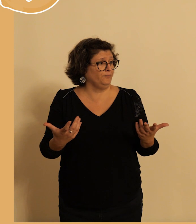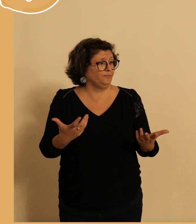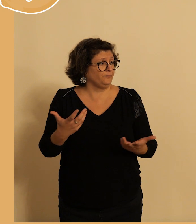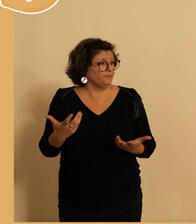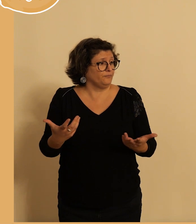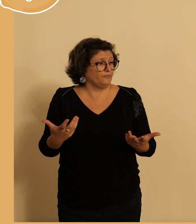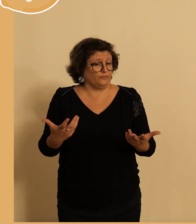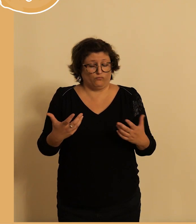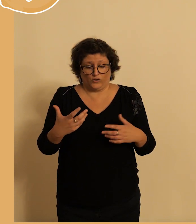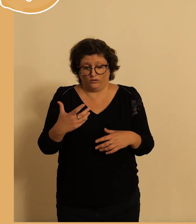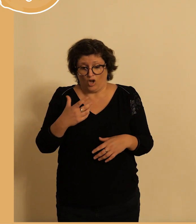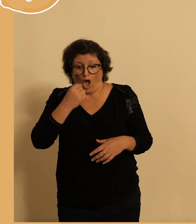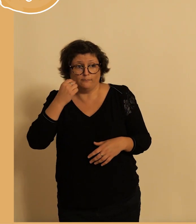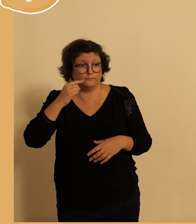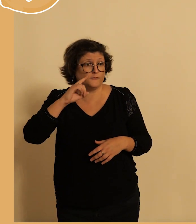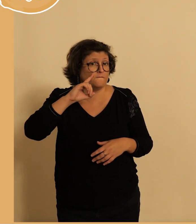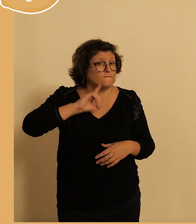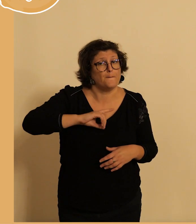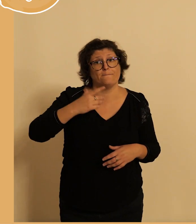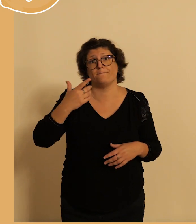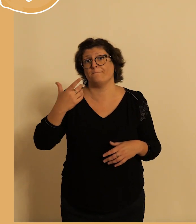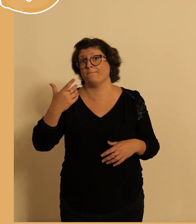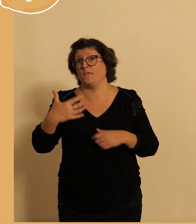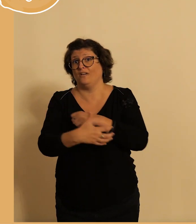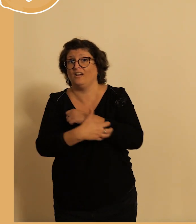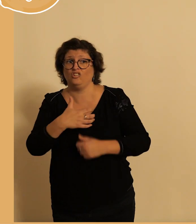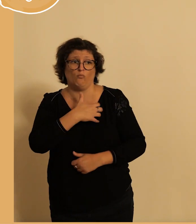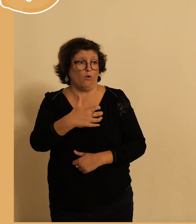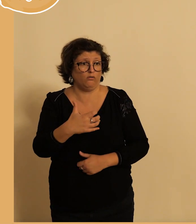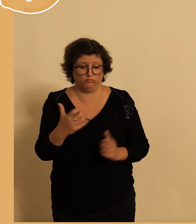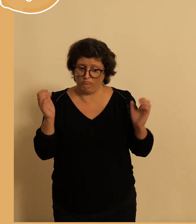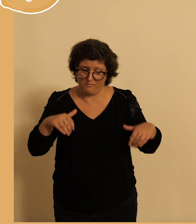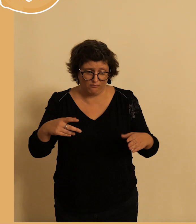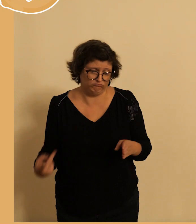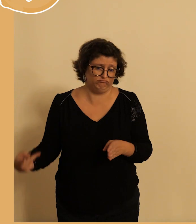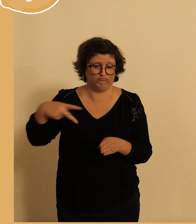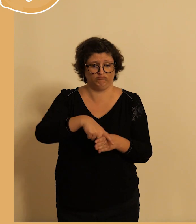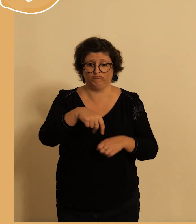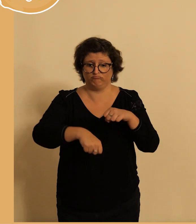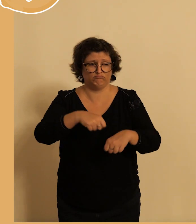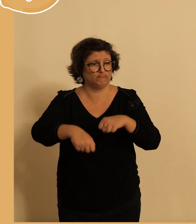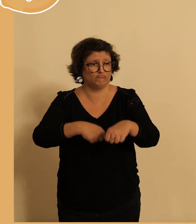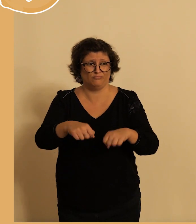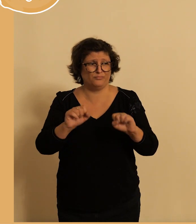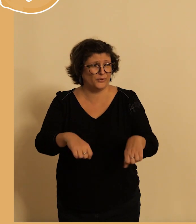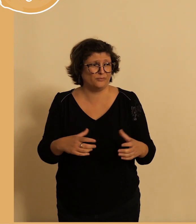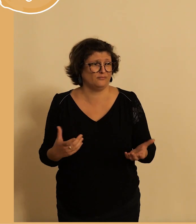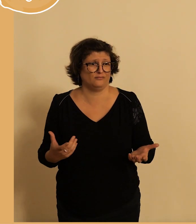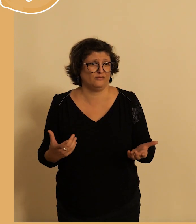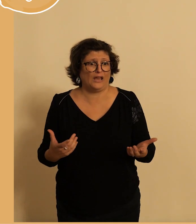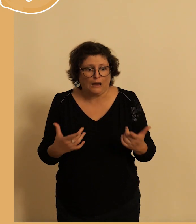mixité sociale mixité culturelle ne connaît pas